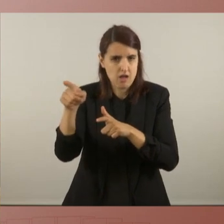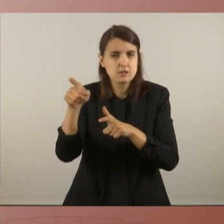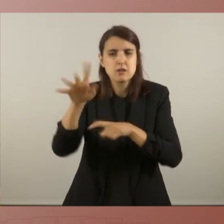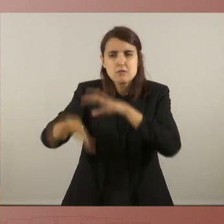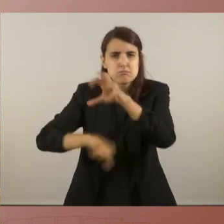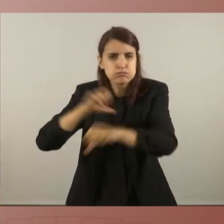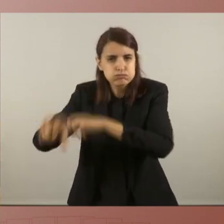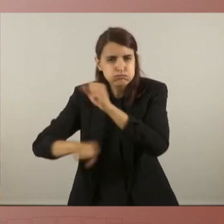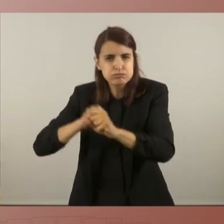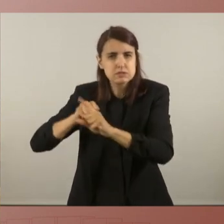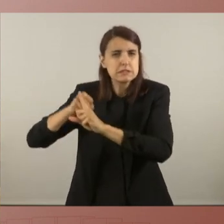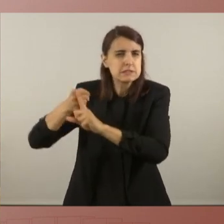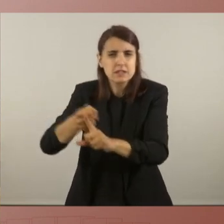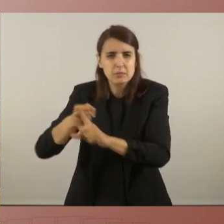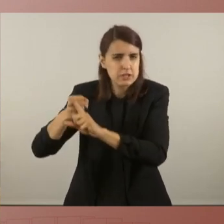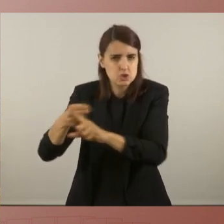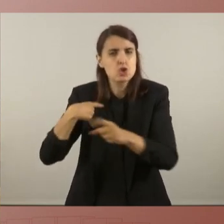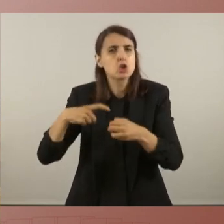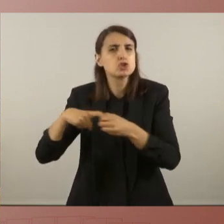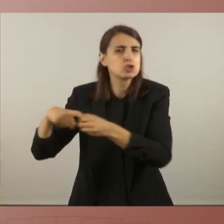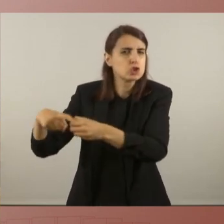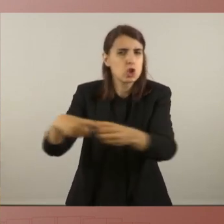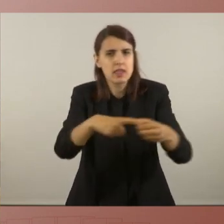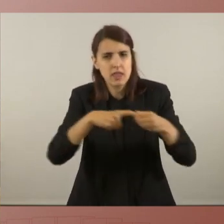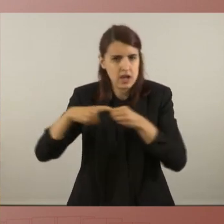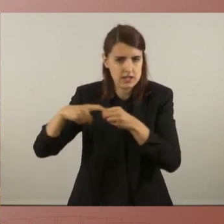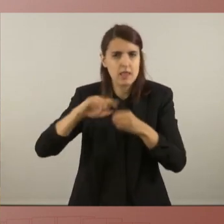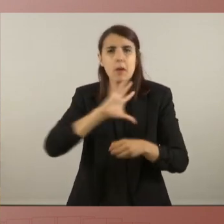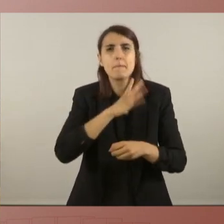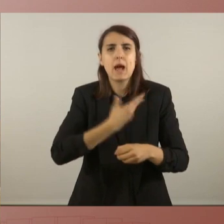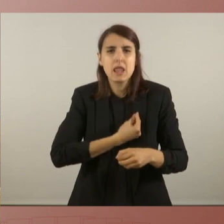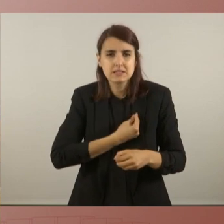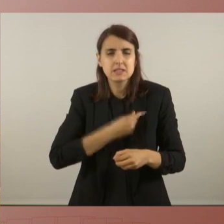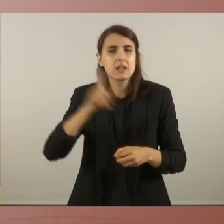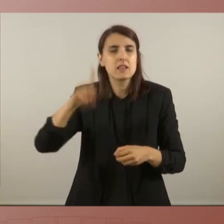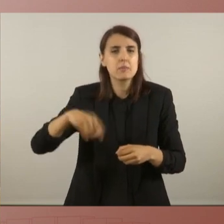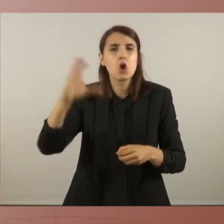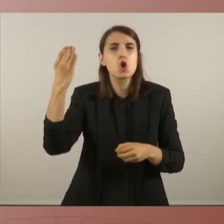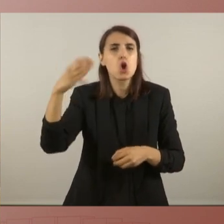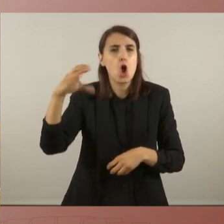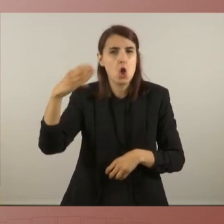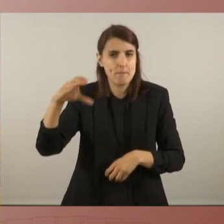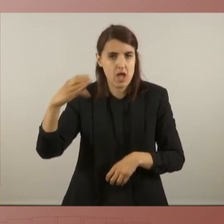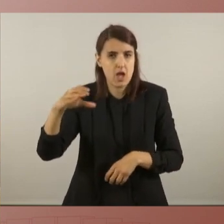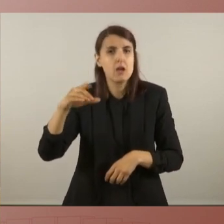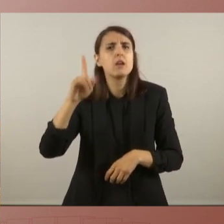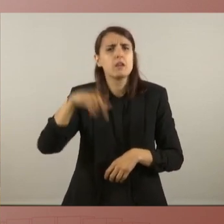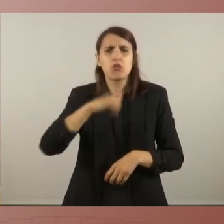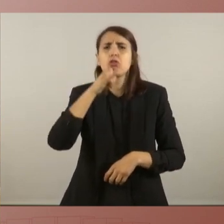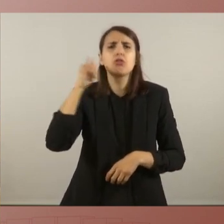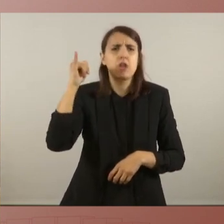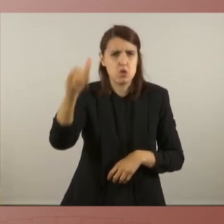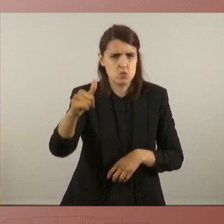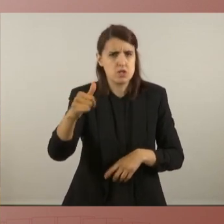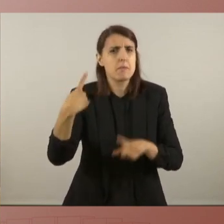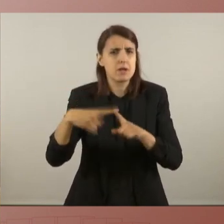i l'extrema repressió, tota la solidaritat al poble palestí colombià i una denúncia explícita a la situació